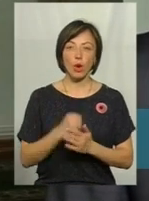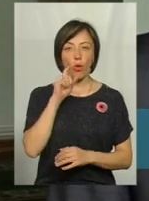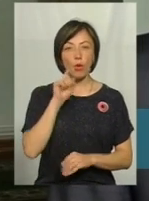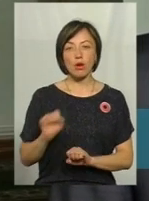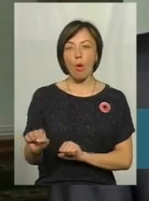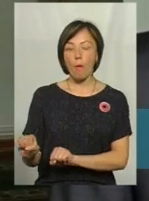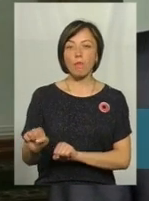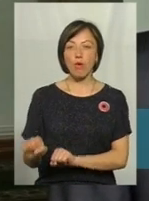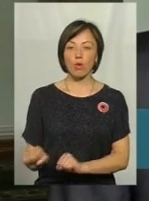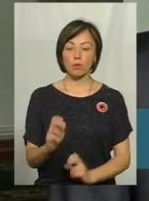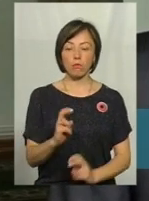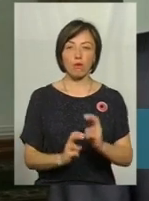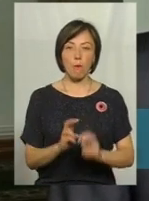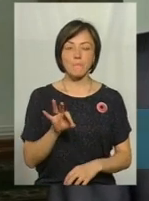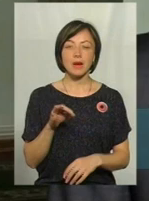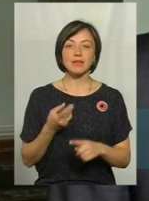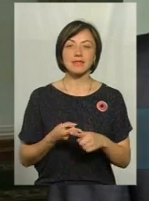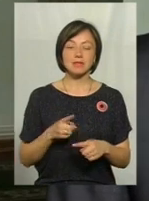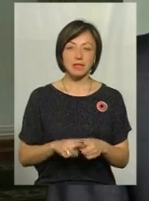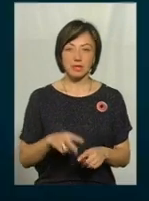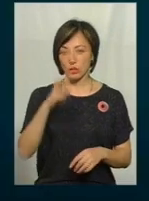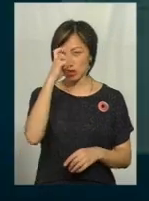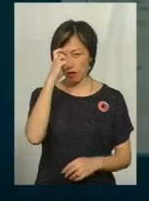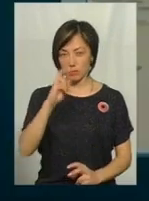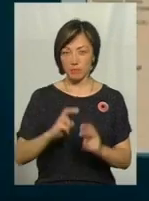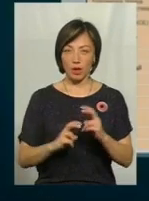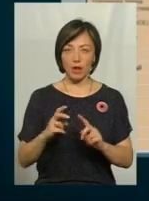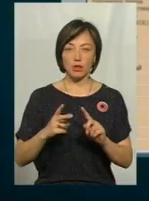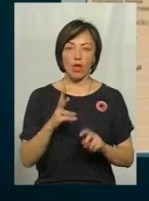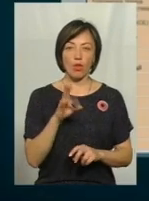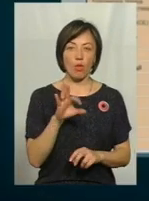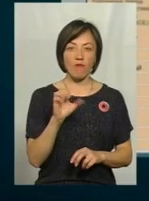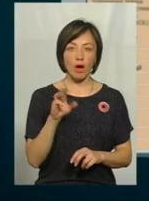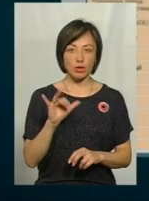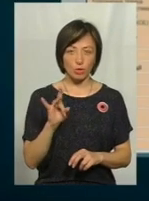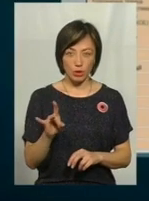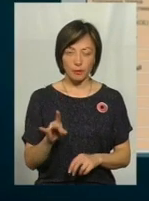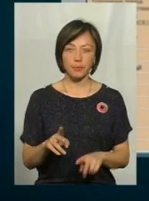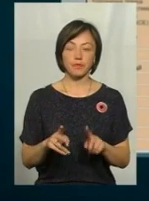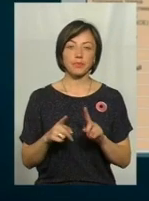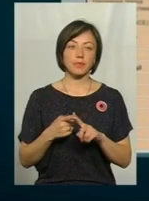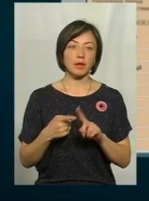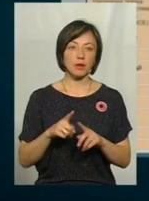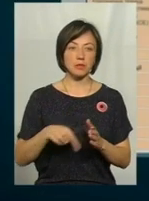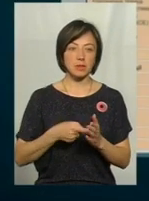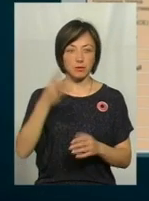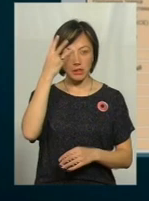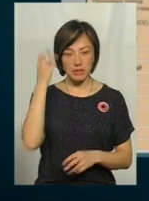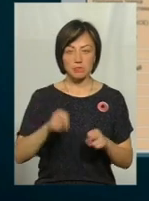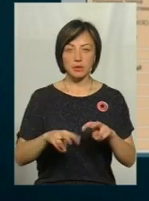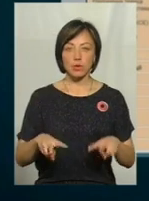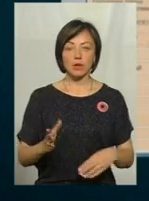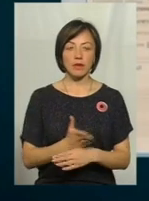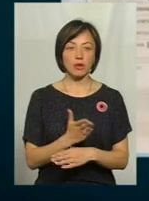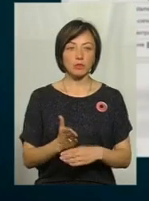оборонпрому». Це, зокрема, державне підприємство «Новатор», місто Хмельницький, яке спеціалізується на